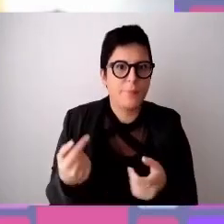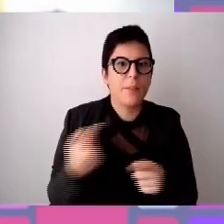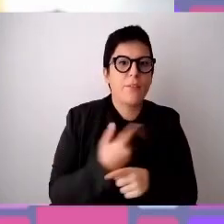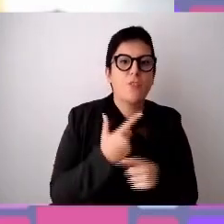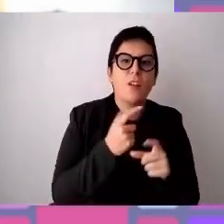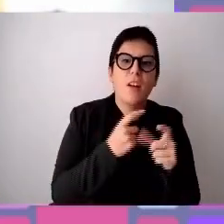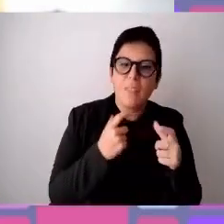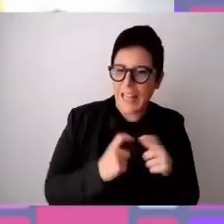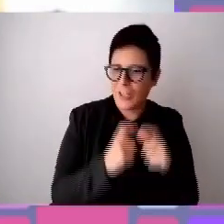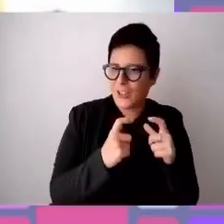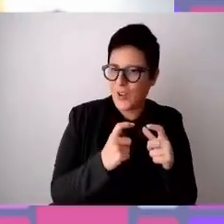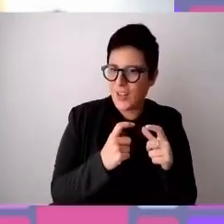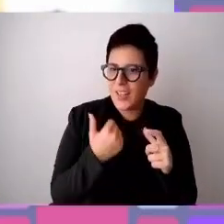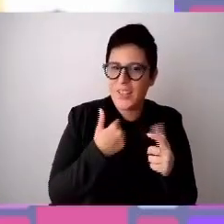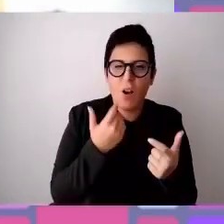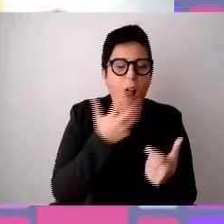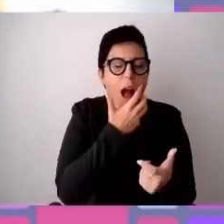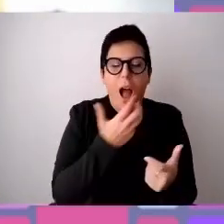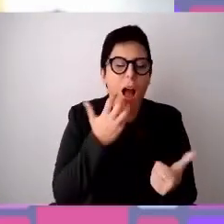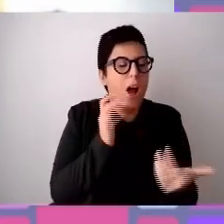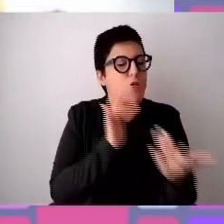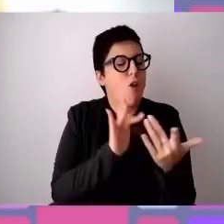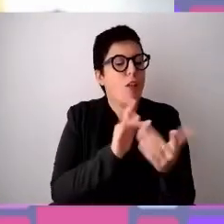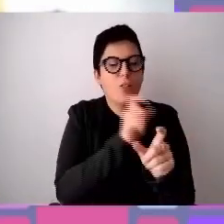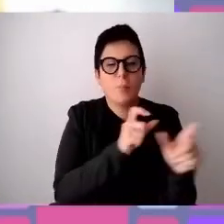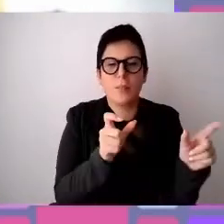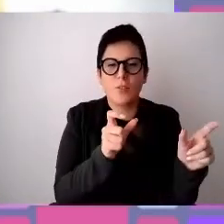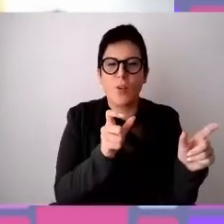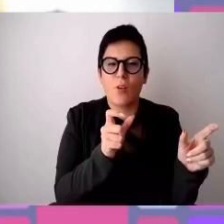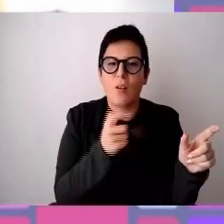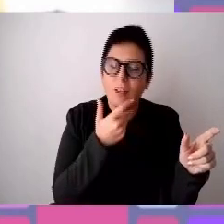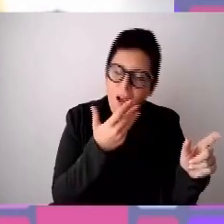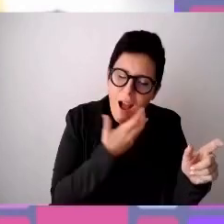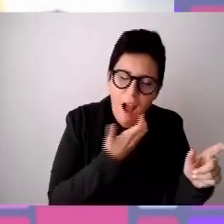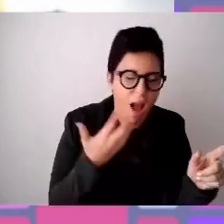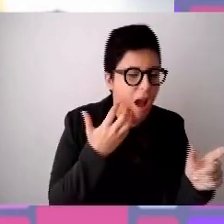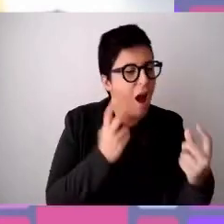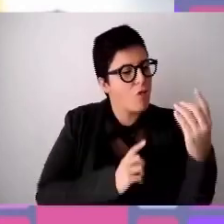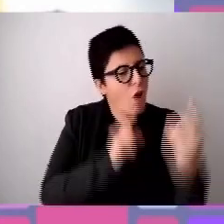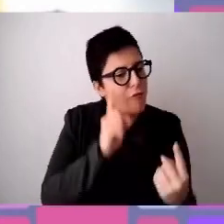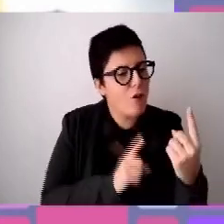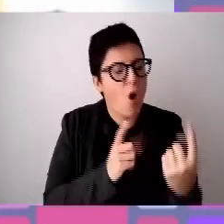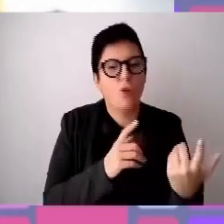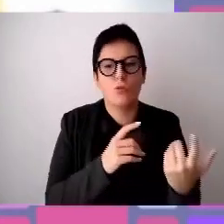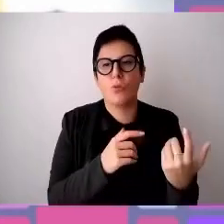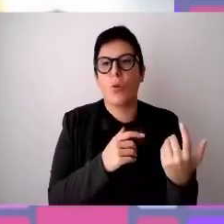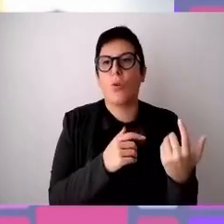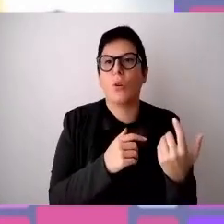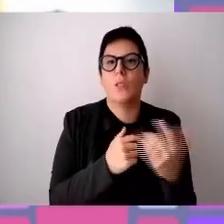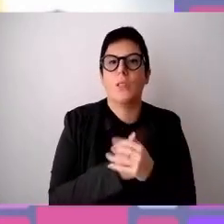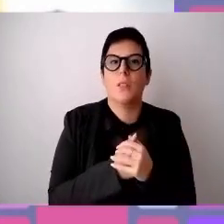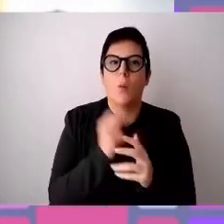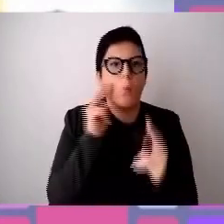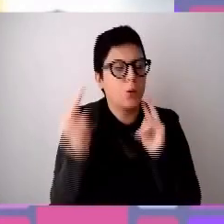posso dire che siccome amo il contatto con le persone amo anche il confronto e quindi anche la possibilità che i punti di vista